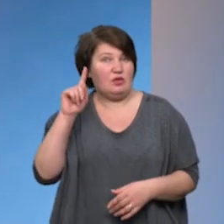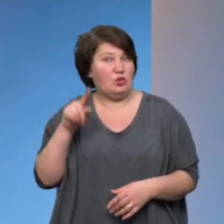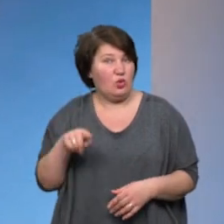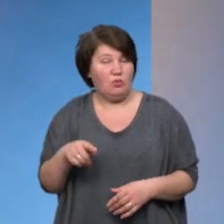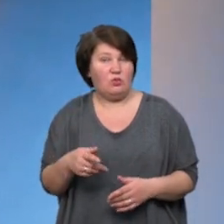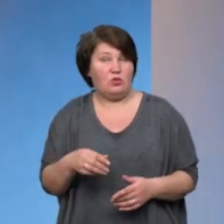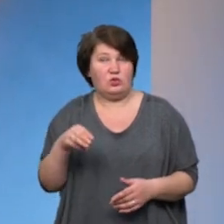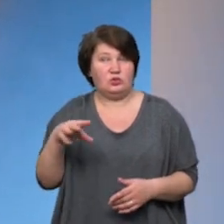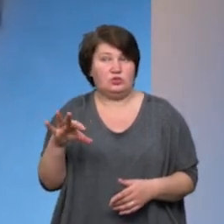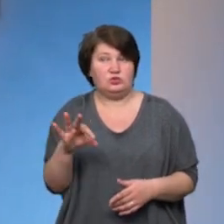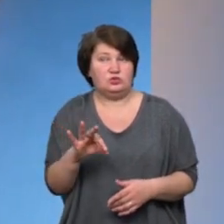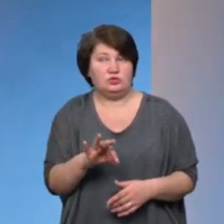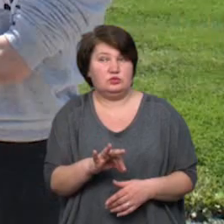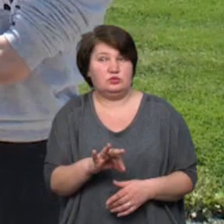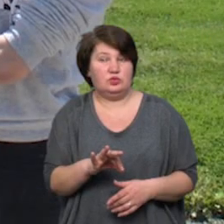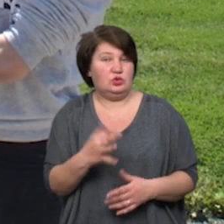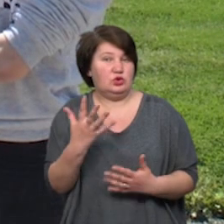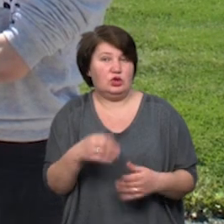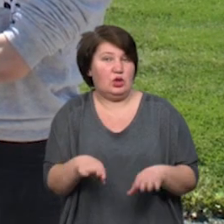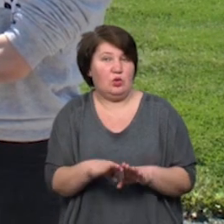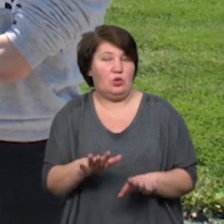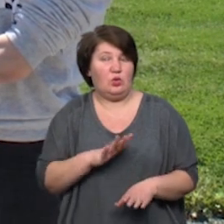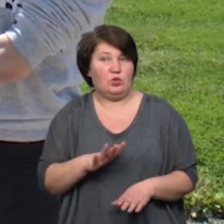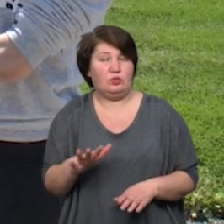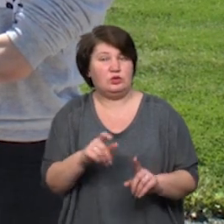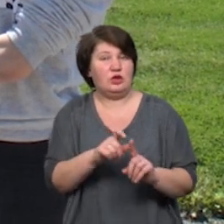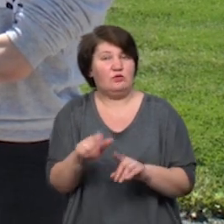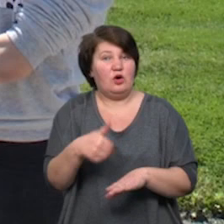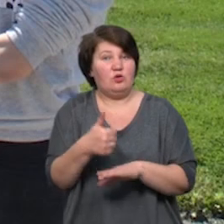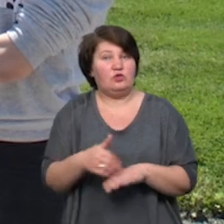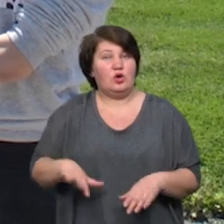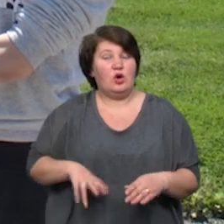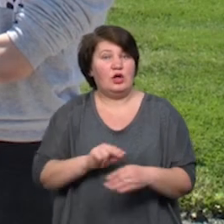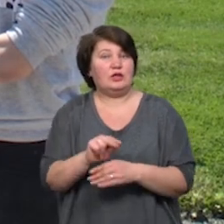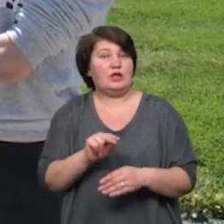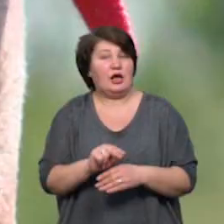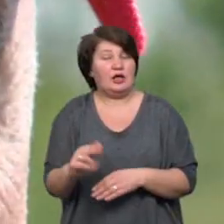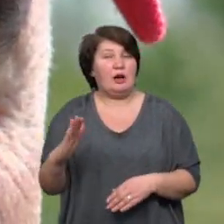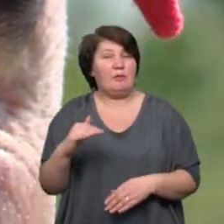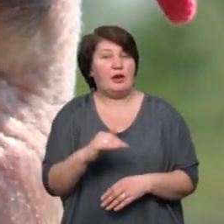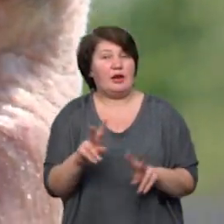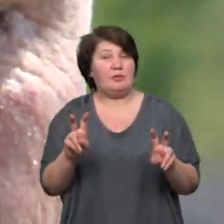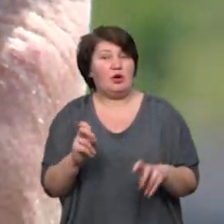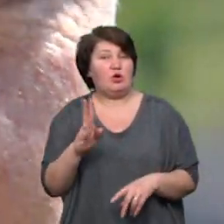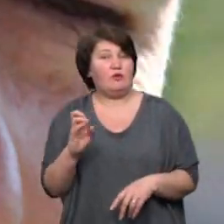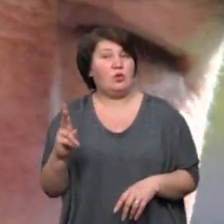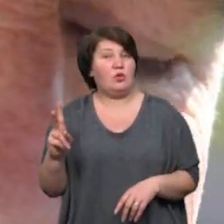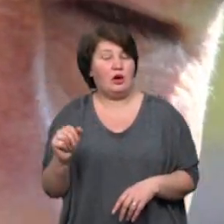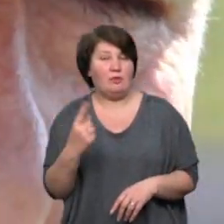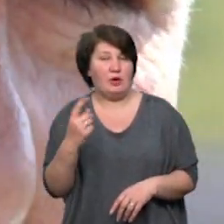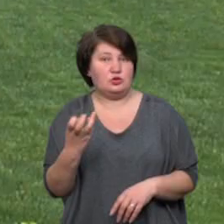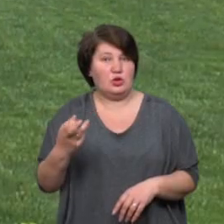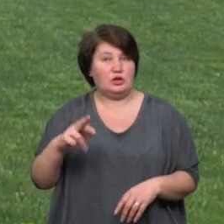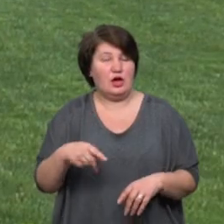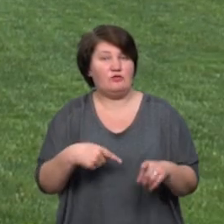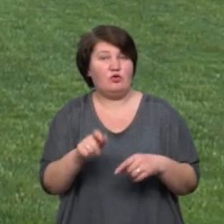в історії світового футболу не було. За словами головного тренера футбольного клубу «Прикарпатті» Володимира Ковалюка, 1 травня футболістам